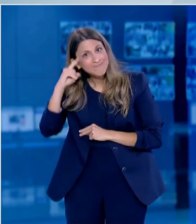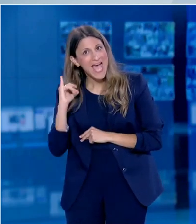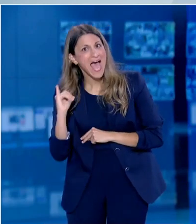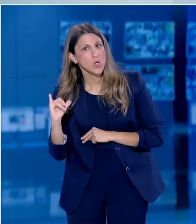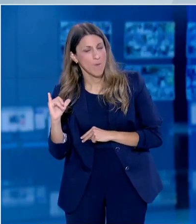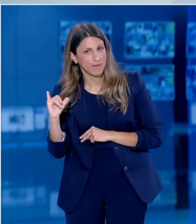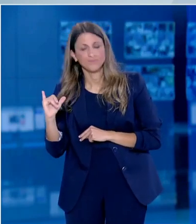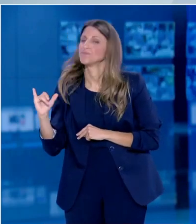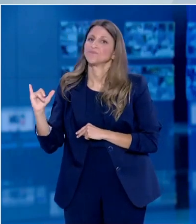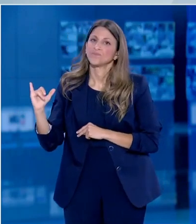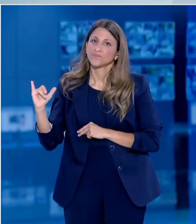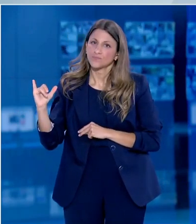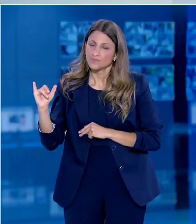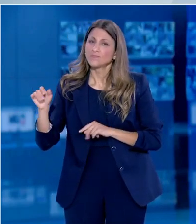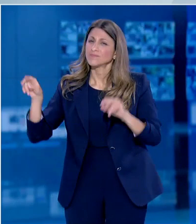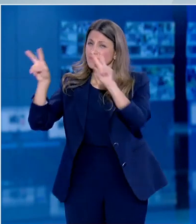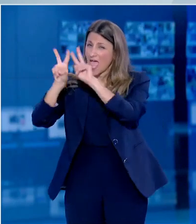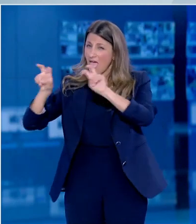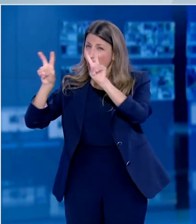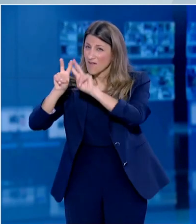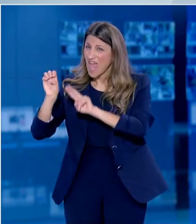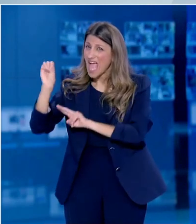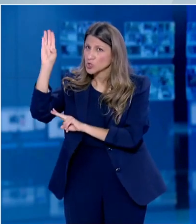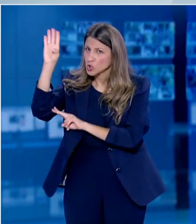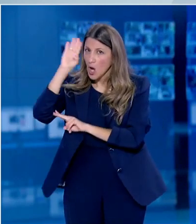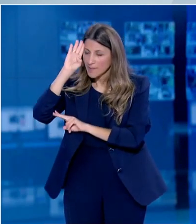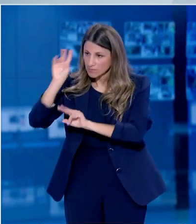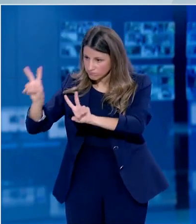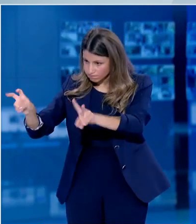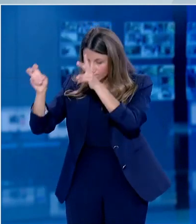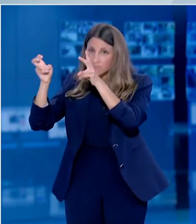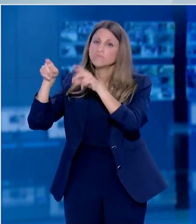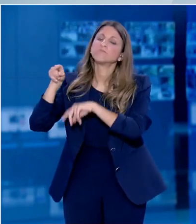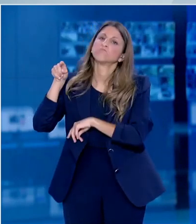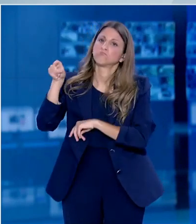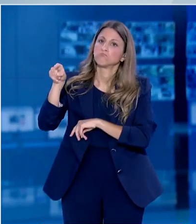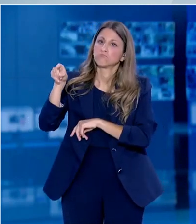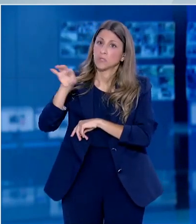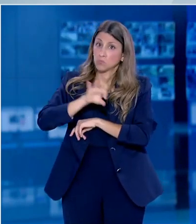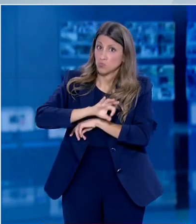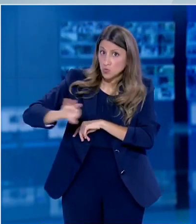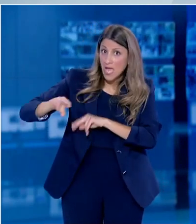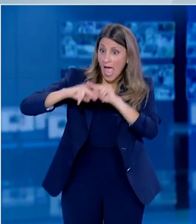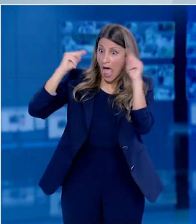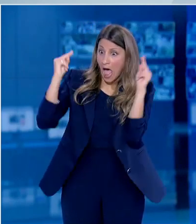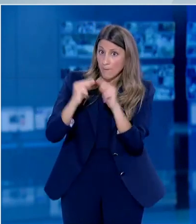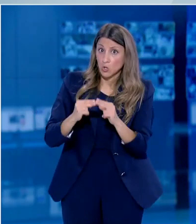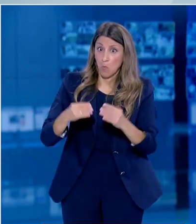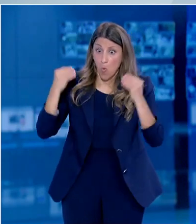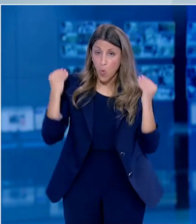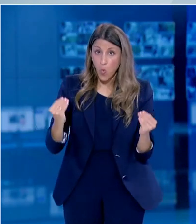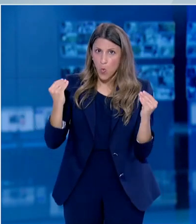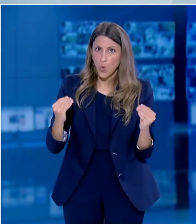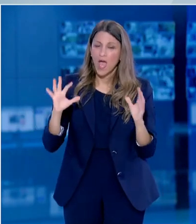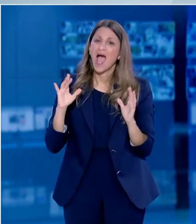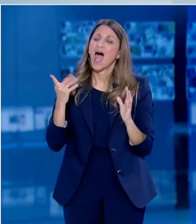ιατρική επιθεώρηση New England Journal of Medicine της Βοστόνης, η οποία δεν έδειξε εντυπωσιακά αποτελέσματα, βέβαια χορηγήθηκε σε